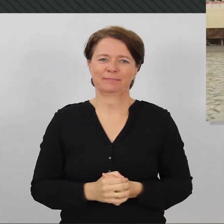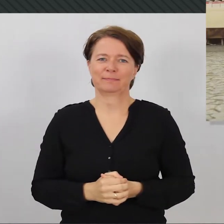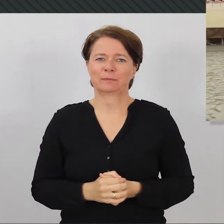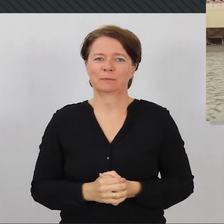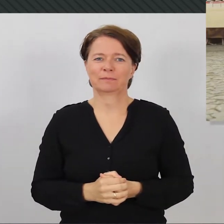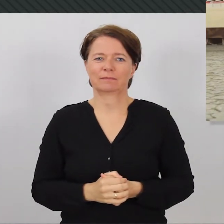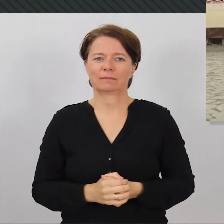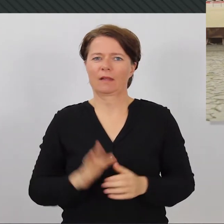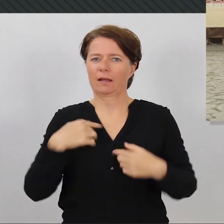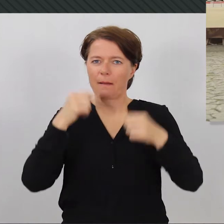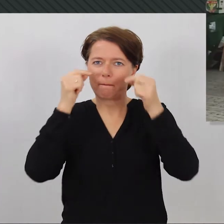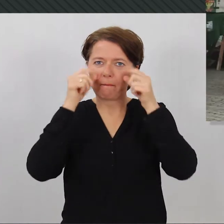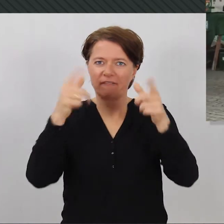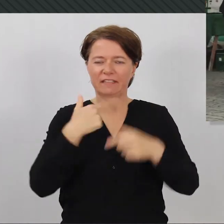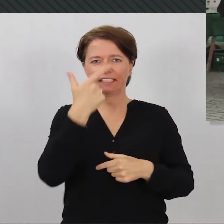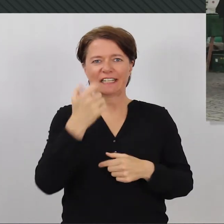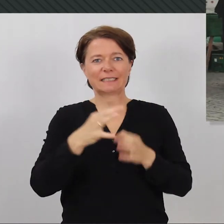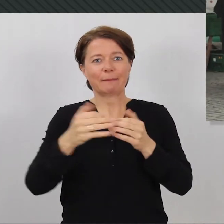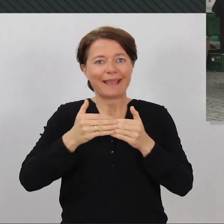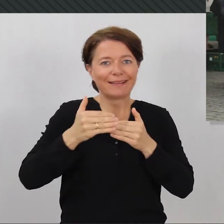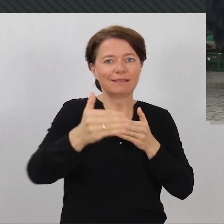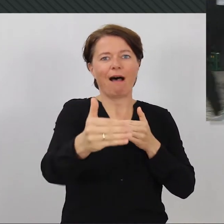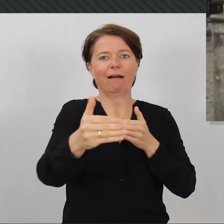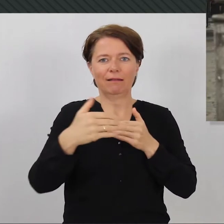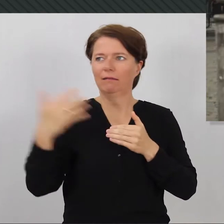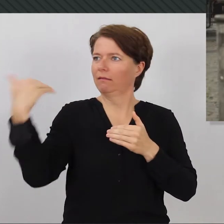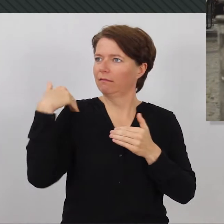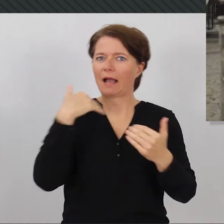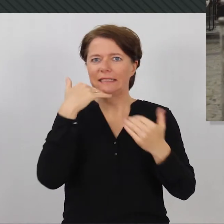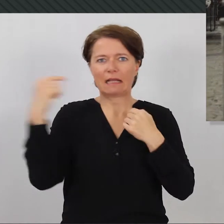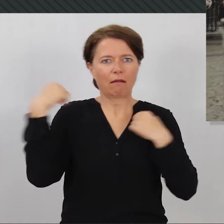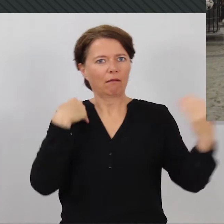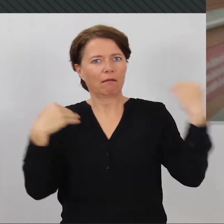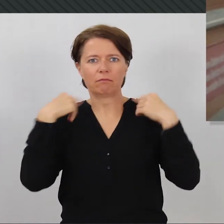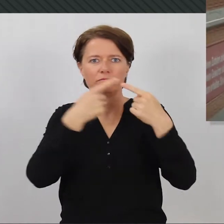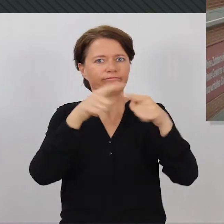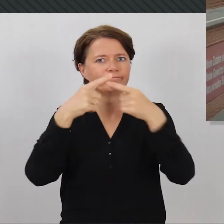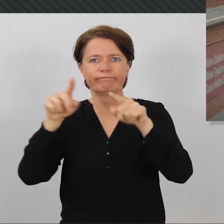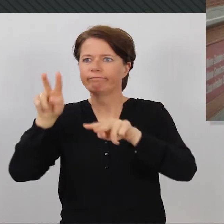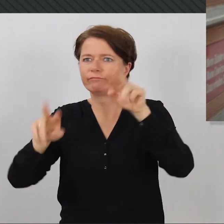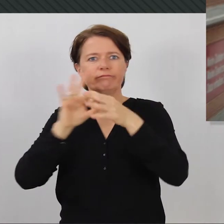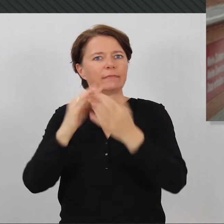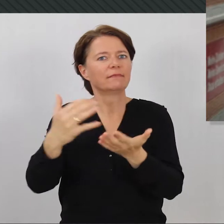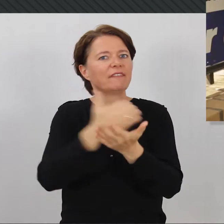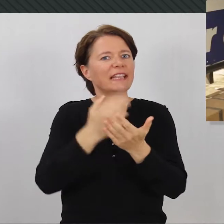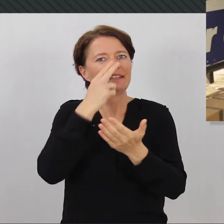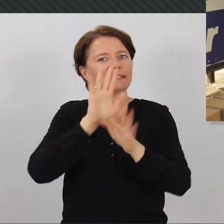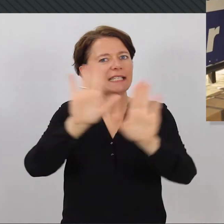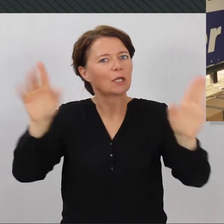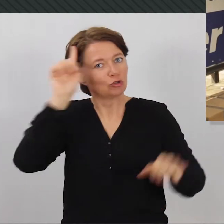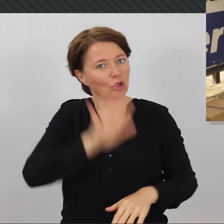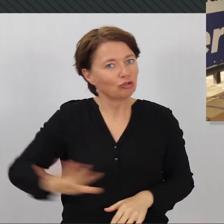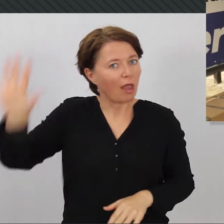Ich finde es erstaunlich. Ich bin keine 20 Meter weit gegangen und habe völlig verschiedene Perspektiven auf die